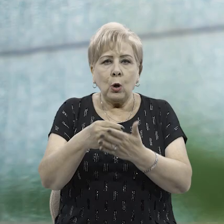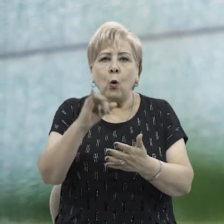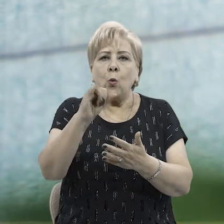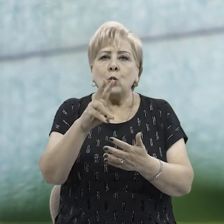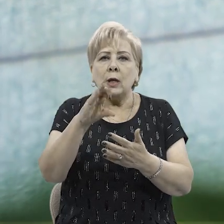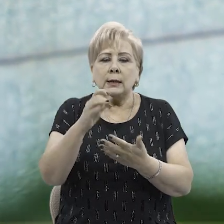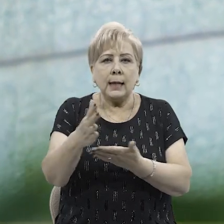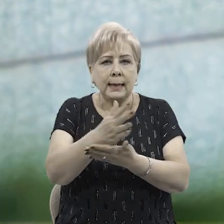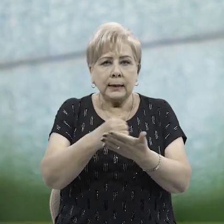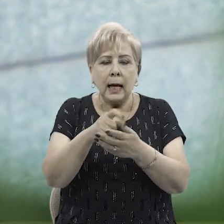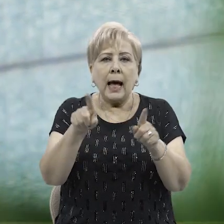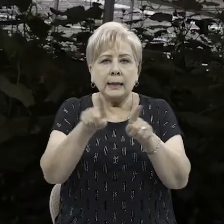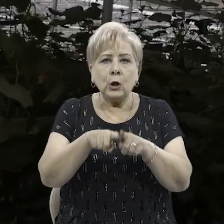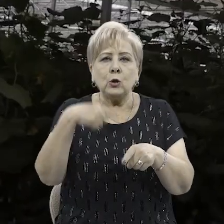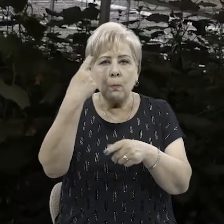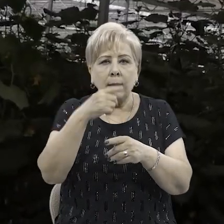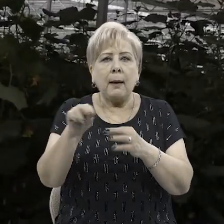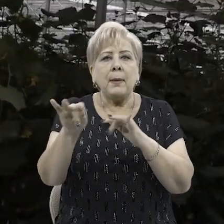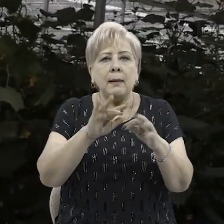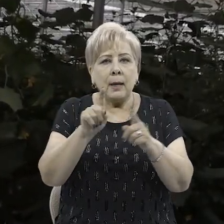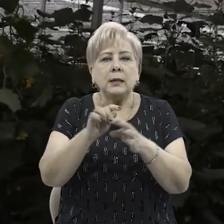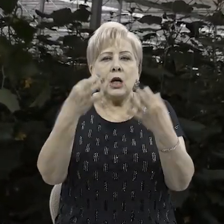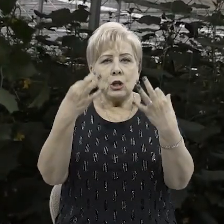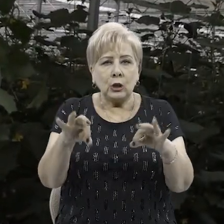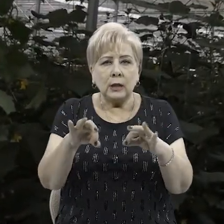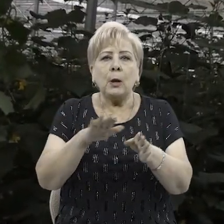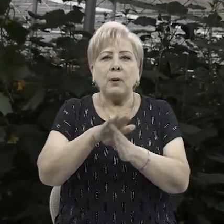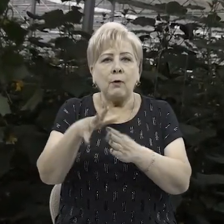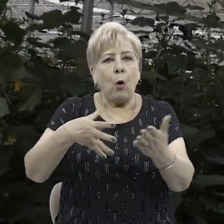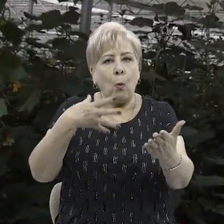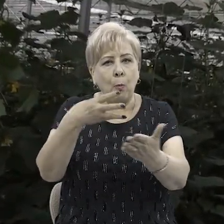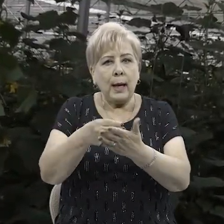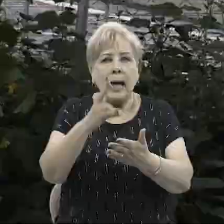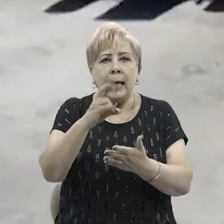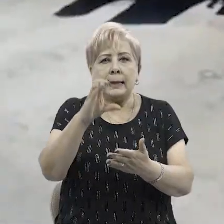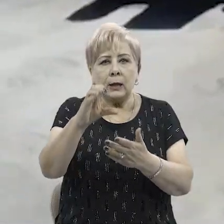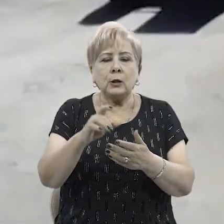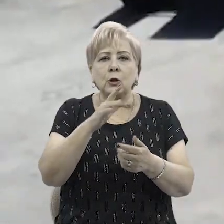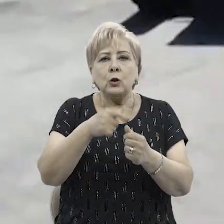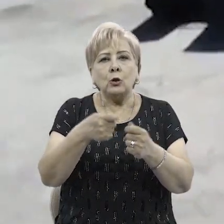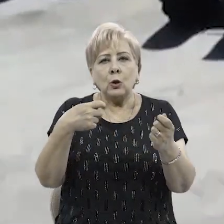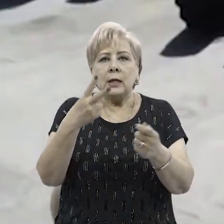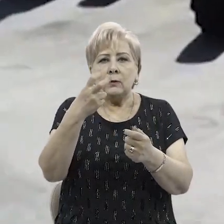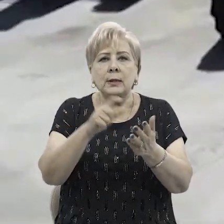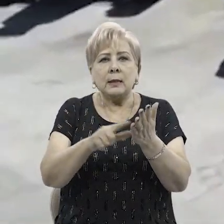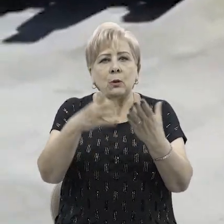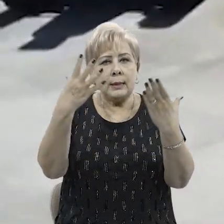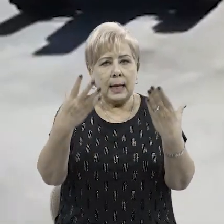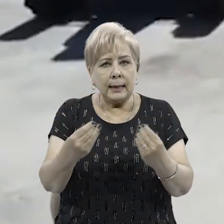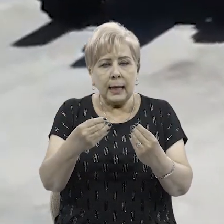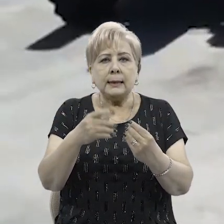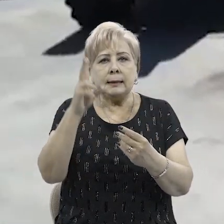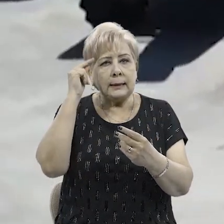утилизационного сбора, а также субъектам предпринимательства разрешается произвести уплату НДС со срочкой до 270 дней